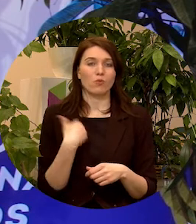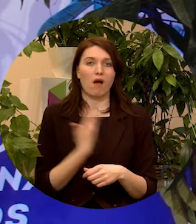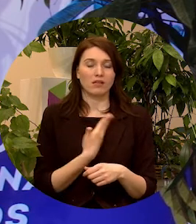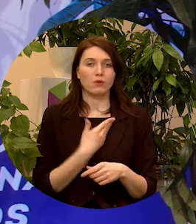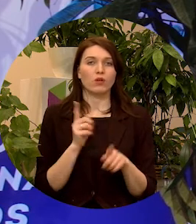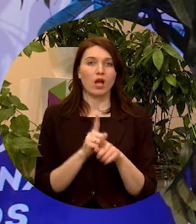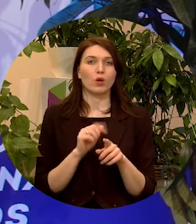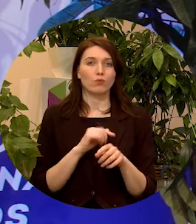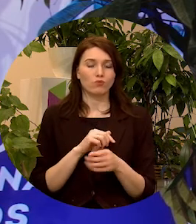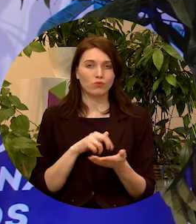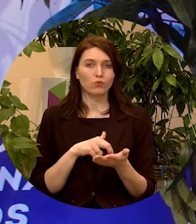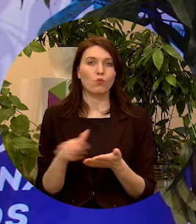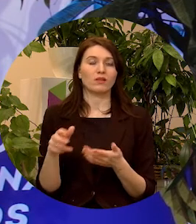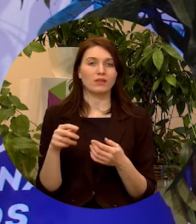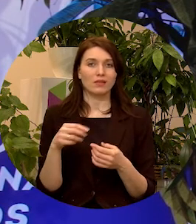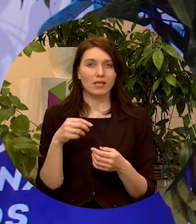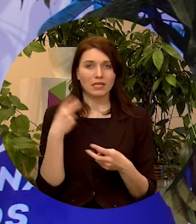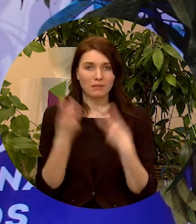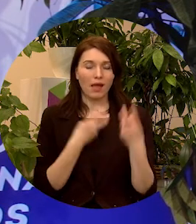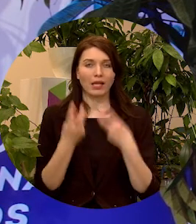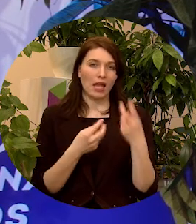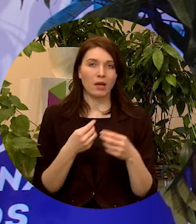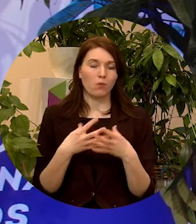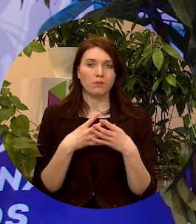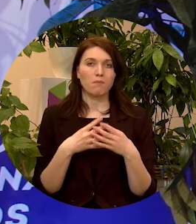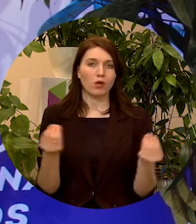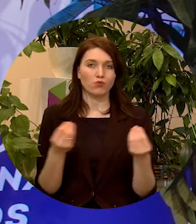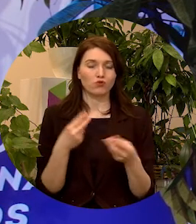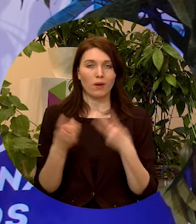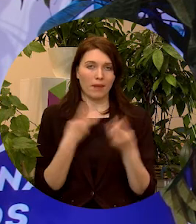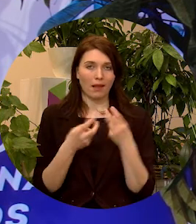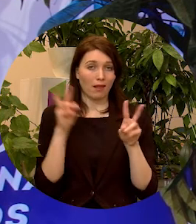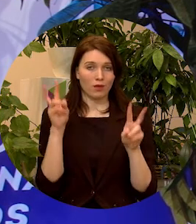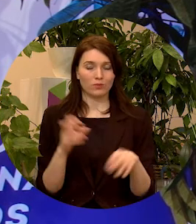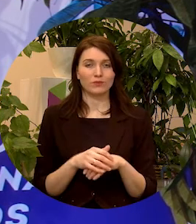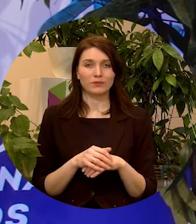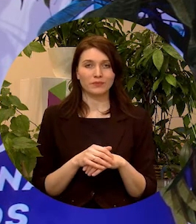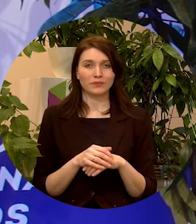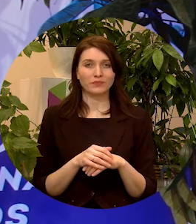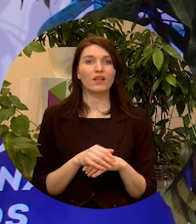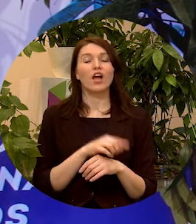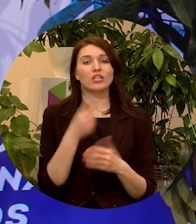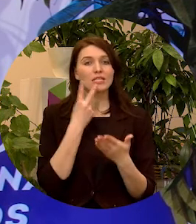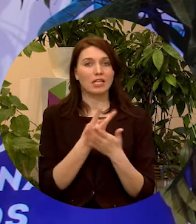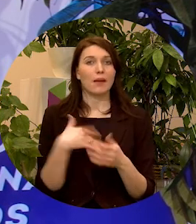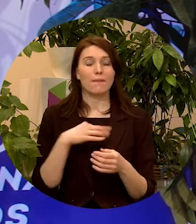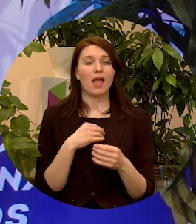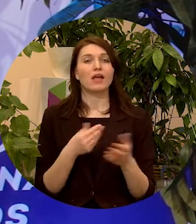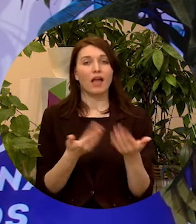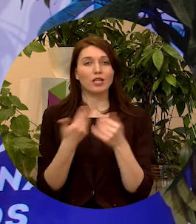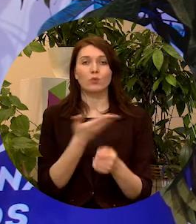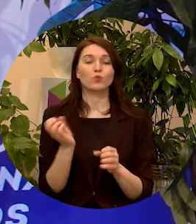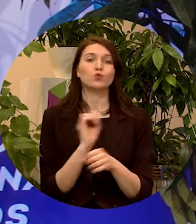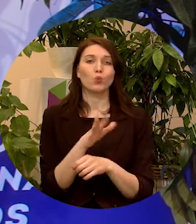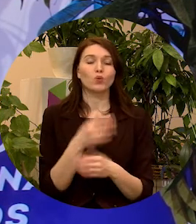ja var savilkt kopā šādā veidā arī šīs te vīzijas. Mēs aicinām joprojām jūs